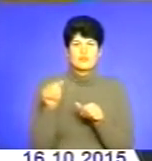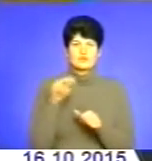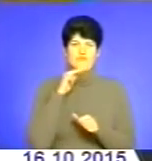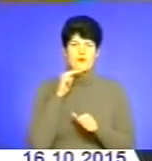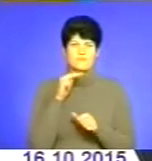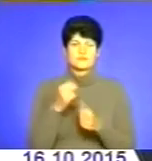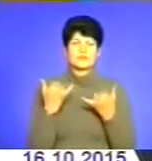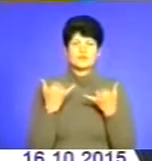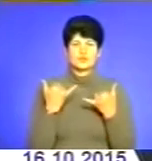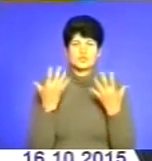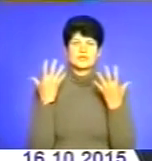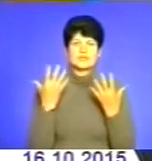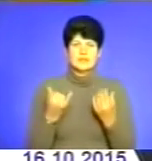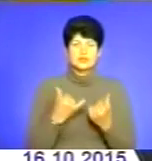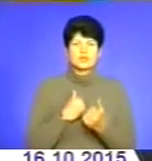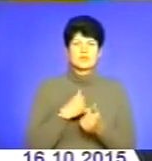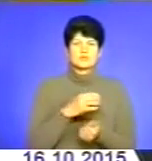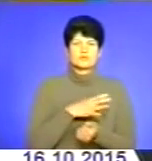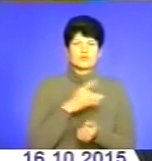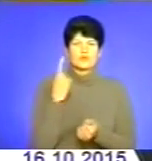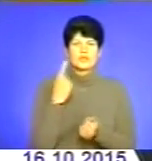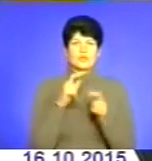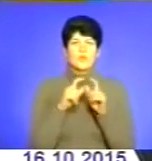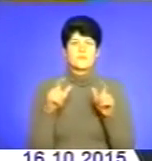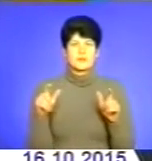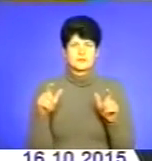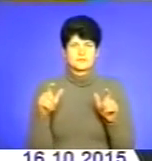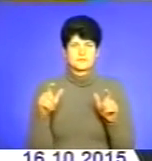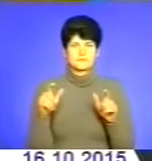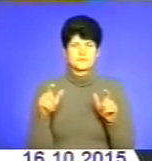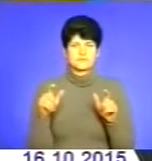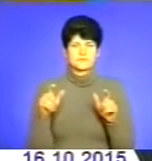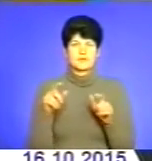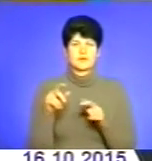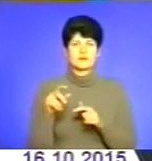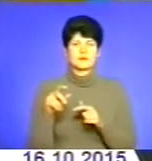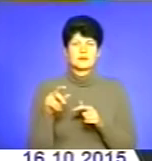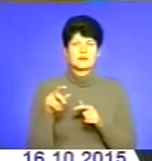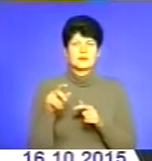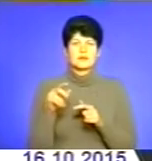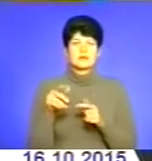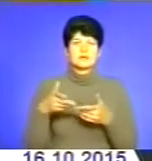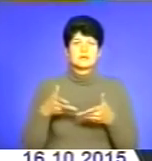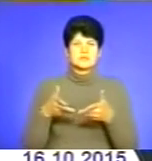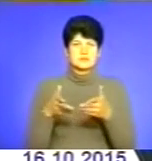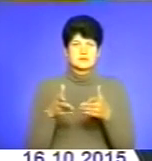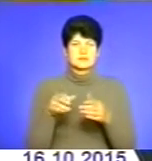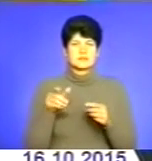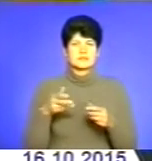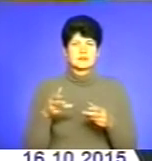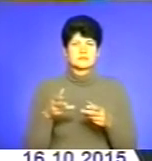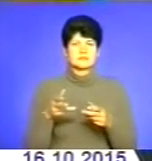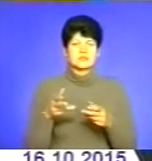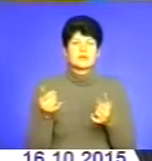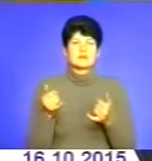На сьогоднішній день в нас був один об'єкт, це лежеролерна траса. Але, знову таки,